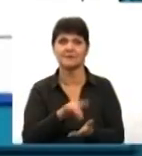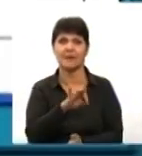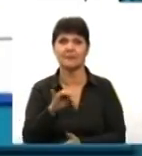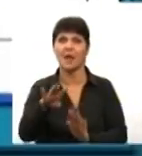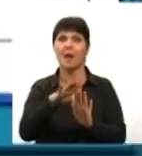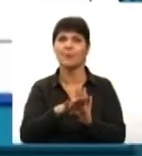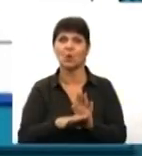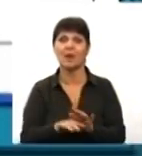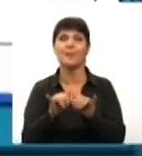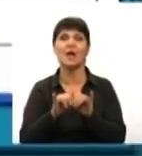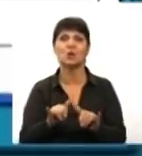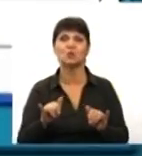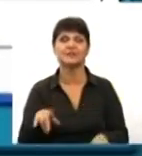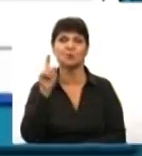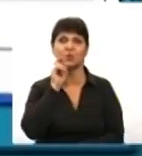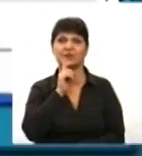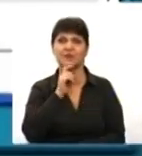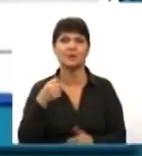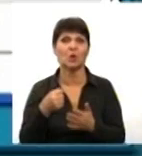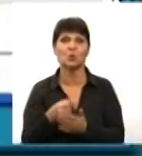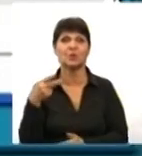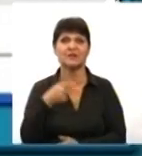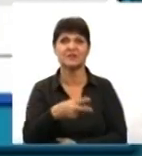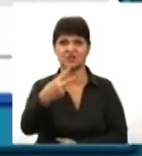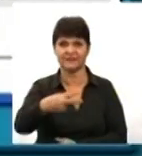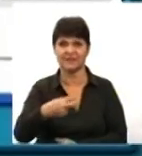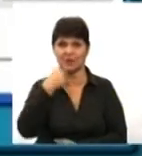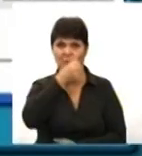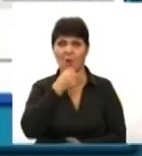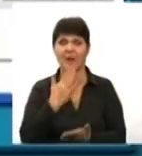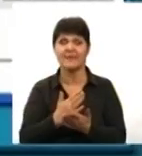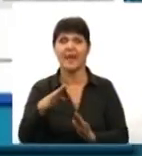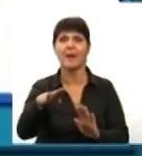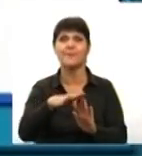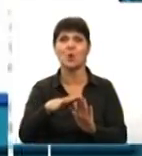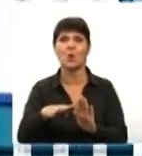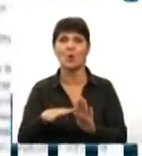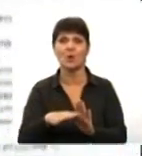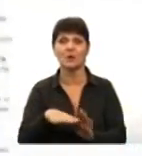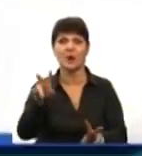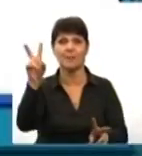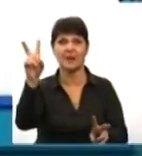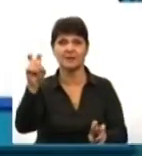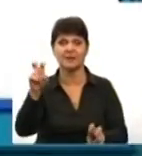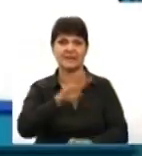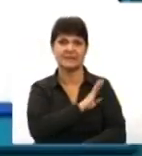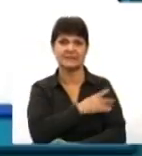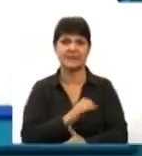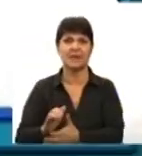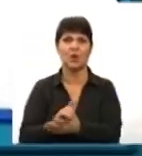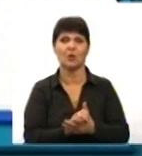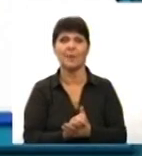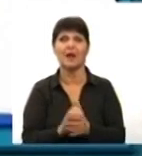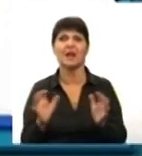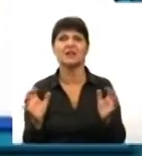розвитку Вінниці до 2020 року. Є програма, назва її «Сильна громада», яка дбає про кожного.